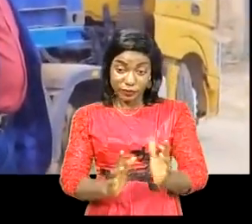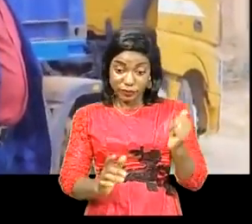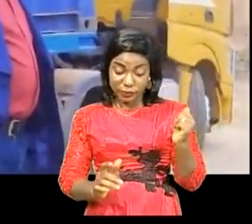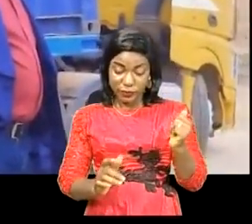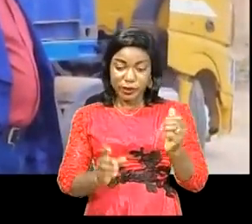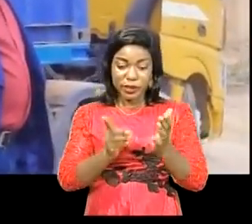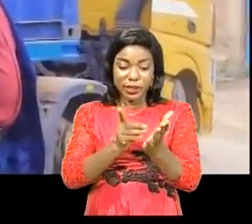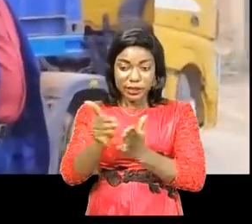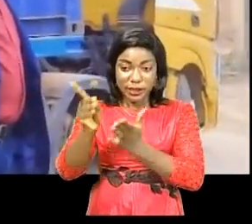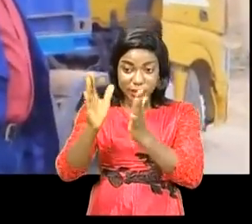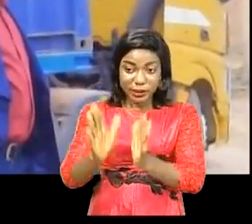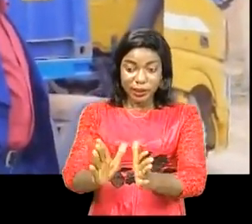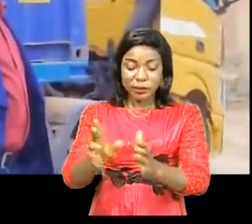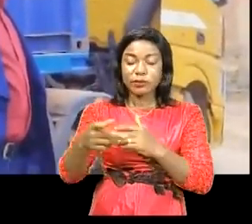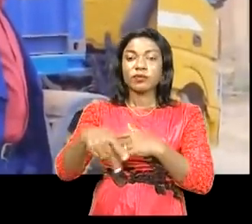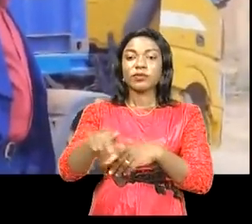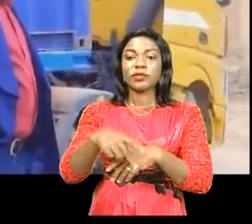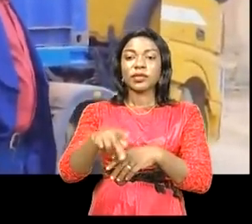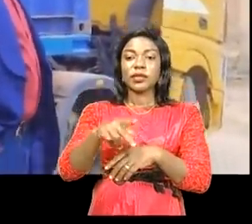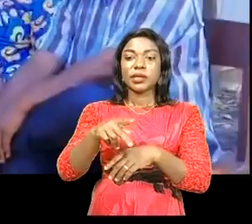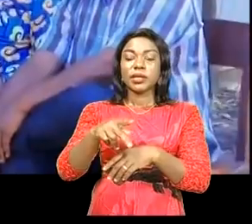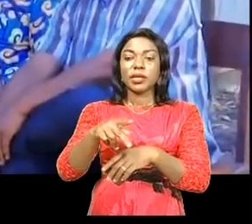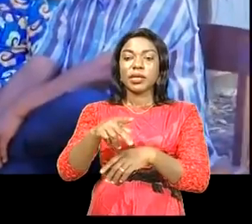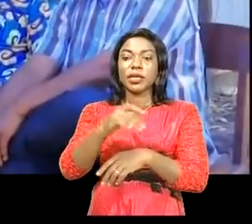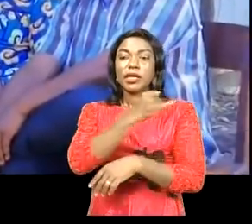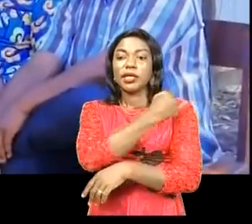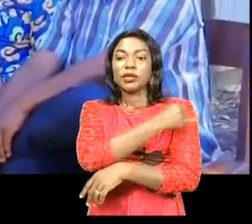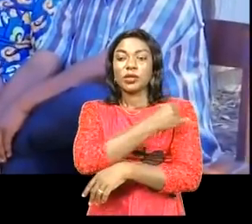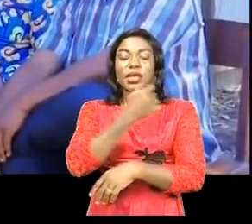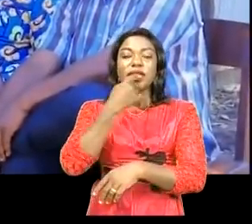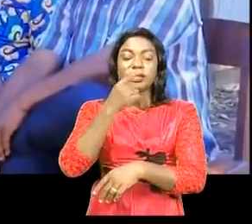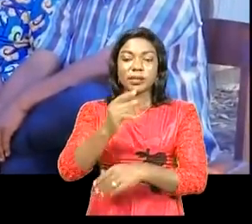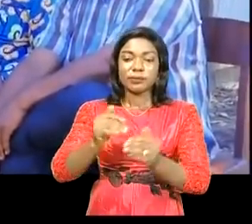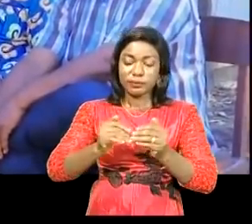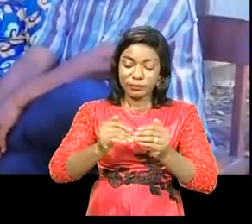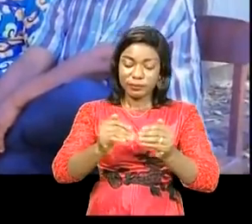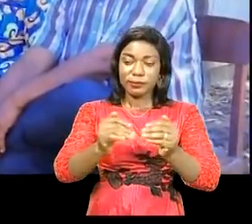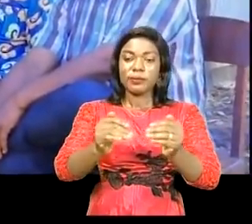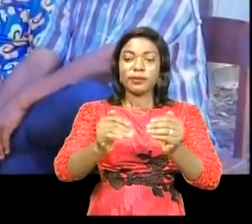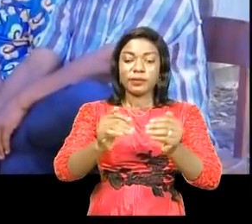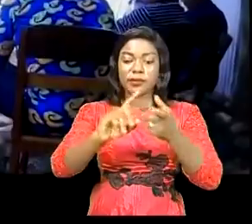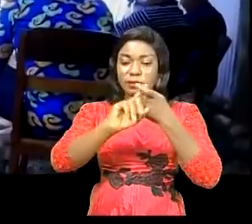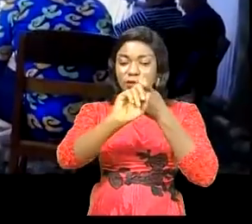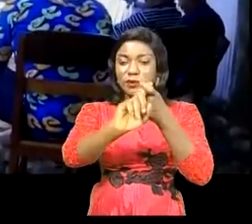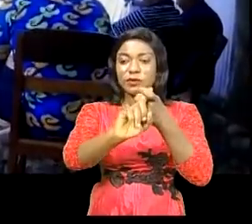directeur provincial de l'Electroquimau, Provence de Litori, de demander à ses abonnés de continuer toujours à faire confiance à la Soquimau et y